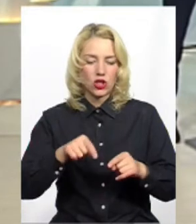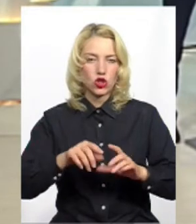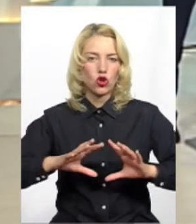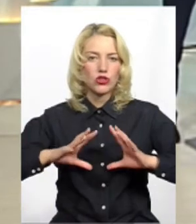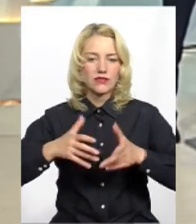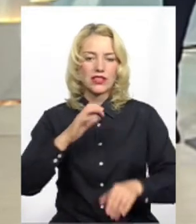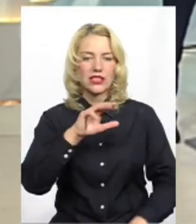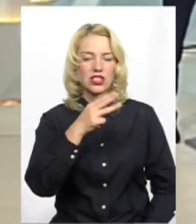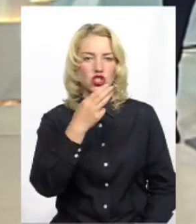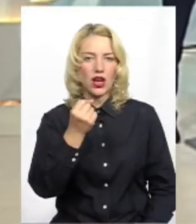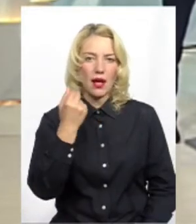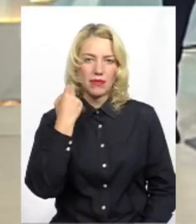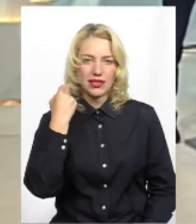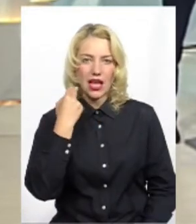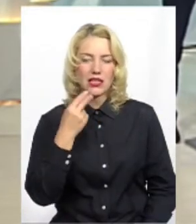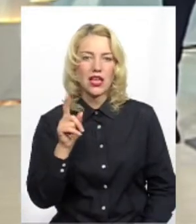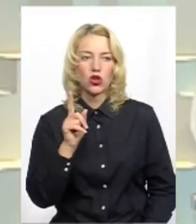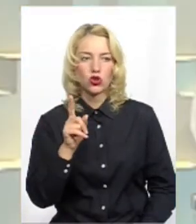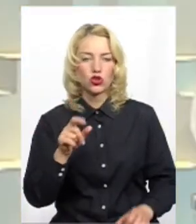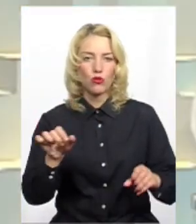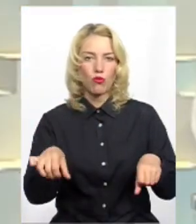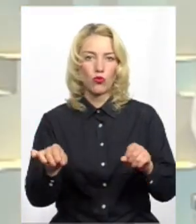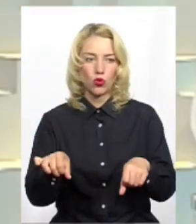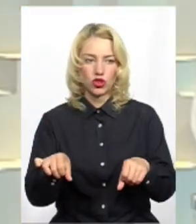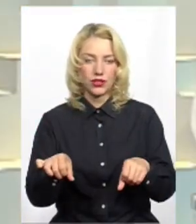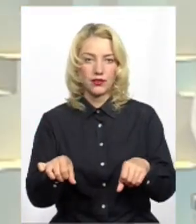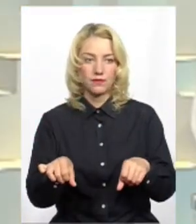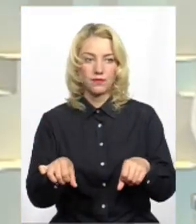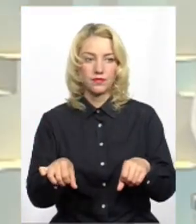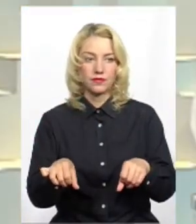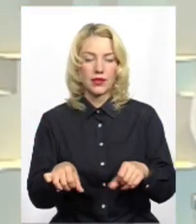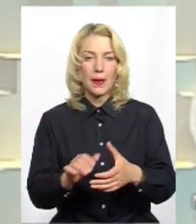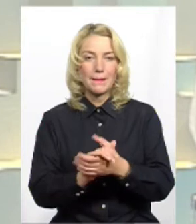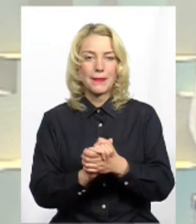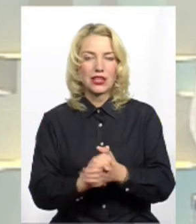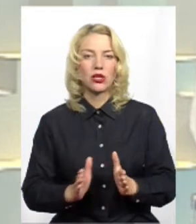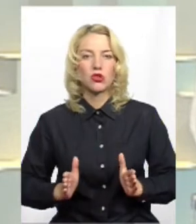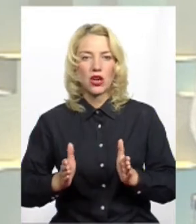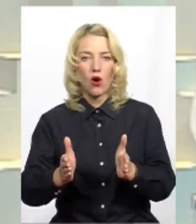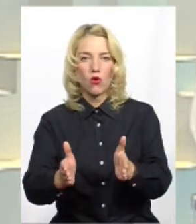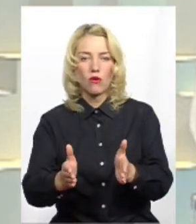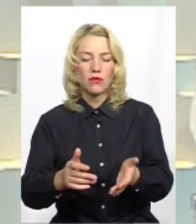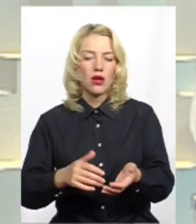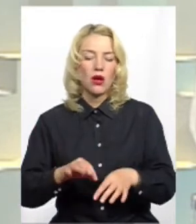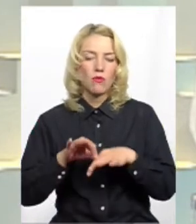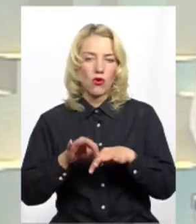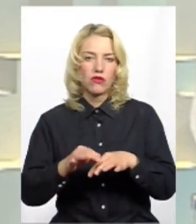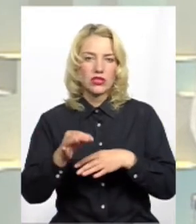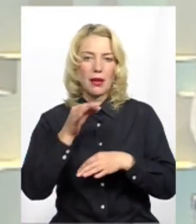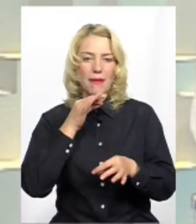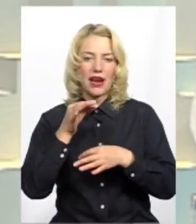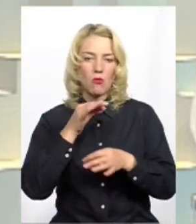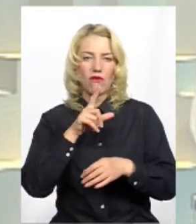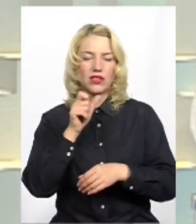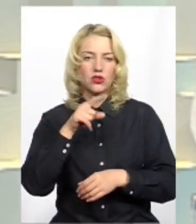США і Британію, які, я думаю, спроможні мирним шляхом провести перемовини з